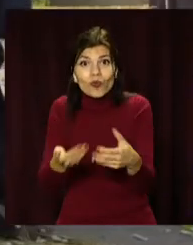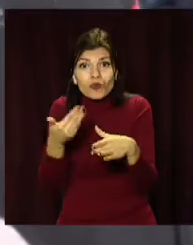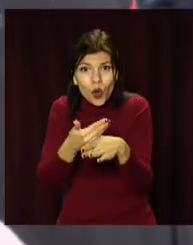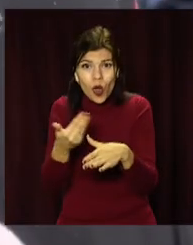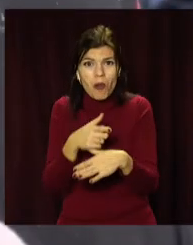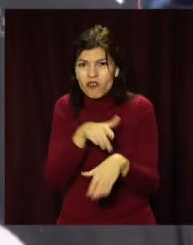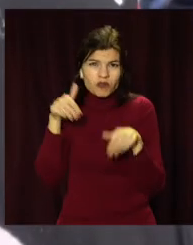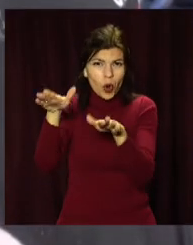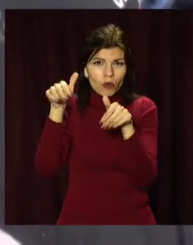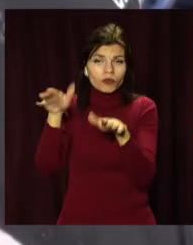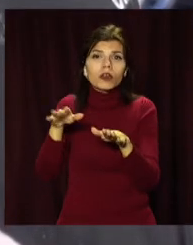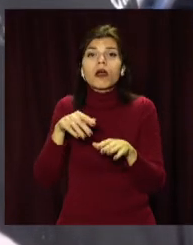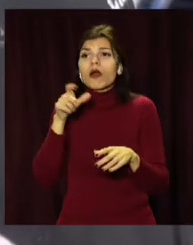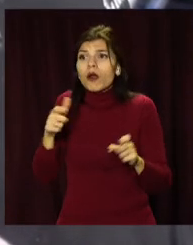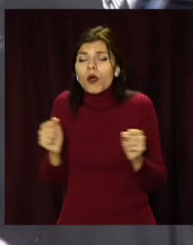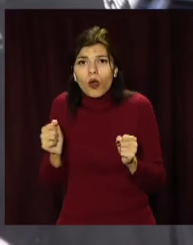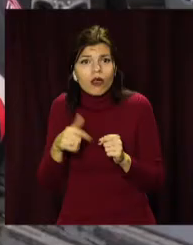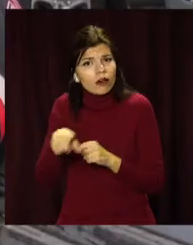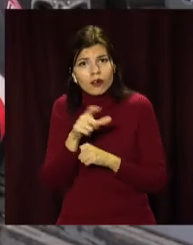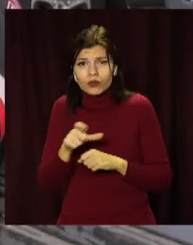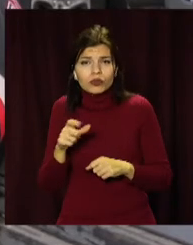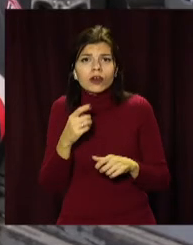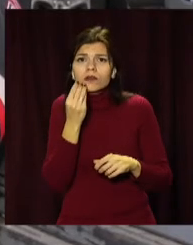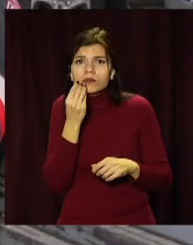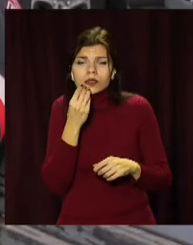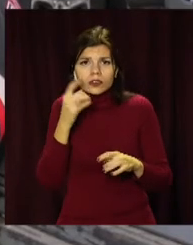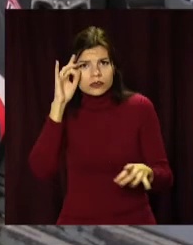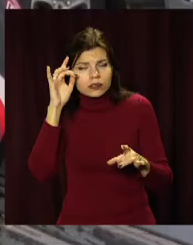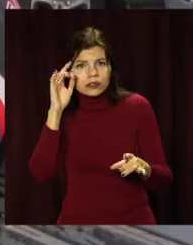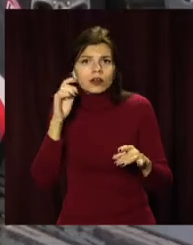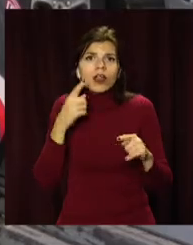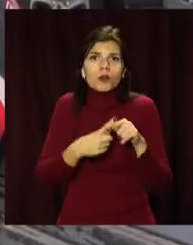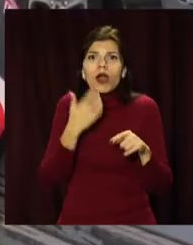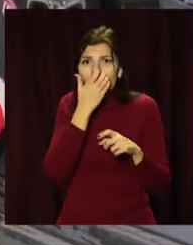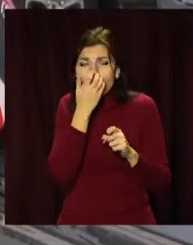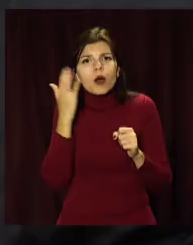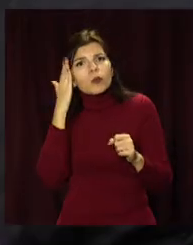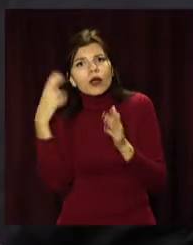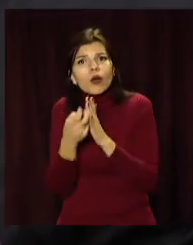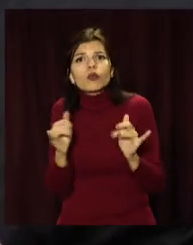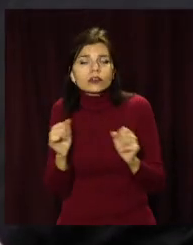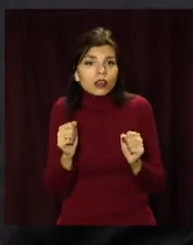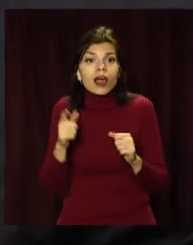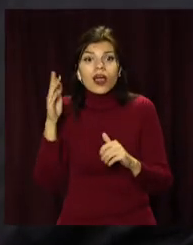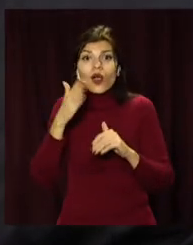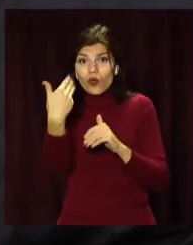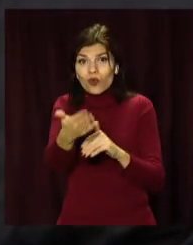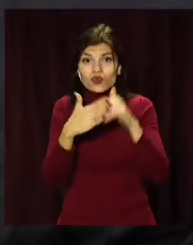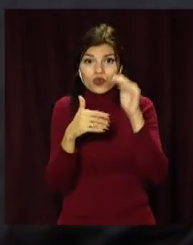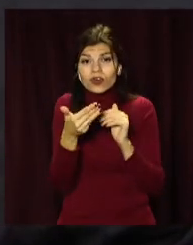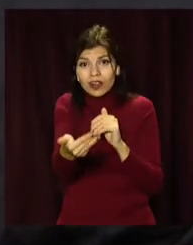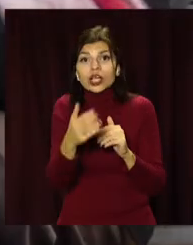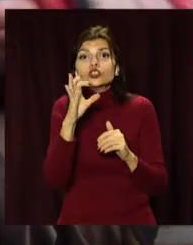поміч. З приходом холодів бездомним не солодко. До пошуків їжі додається й проблема з пошуком теплого нічлігу. Руку допомоги простягає